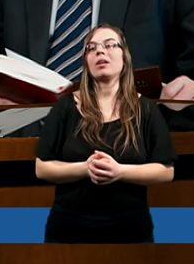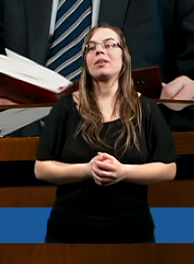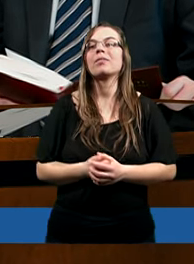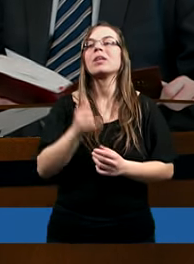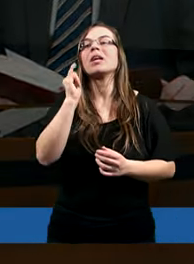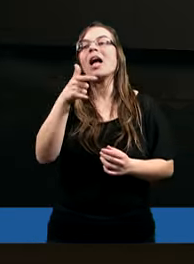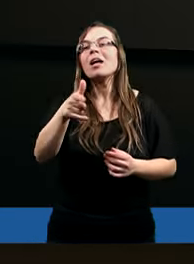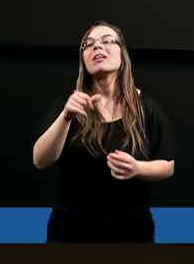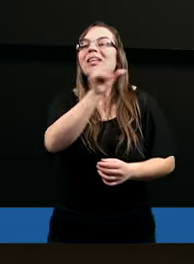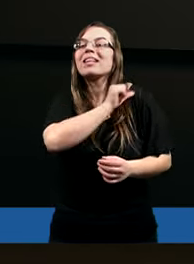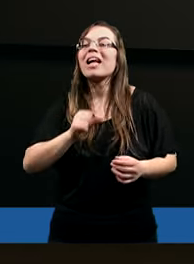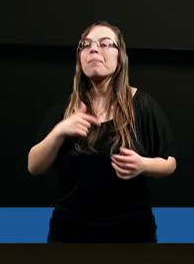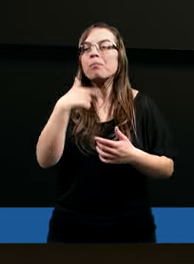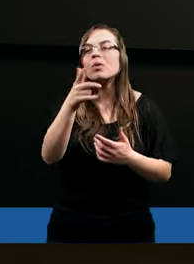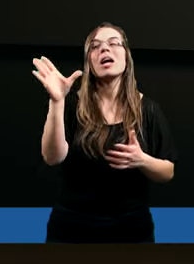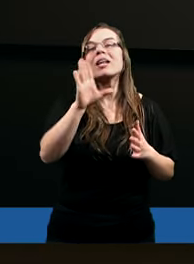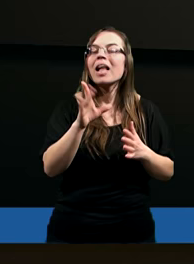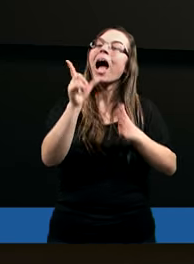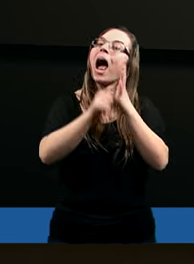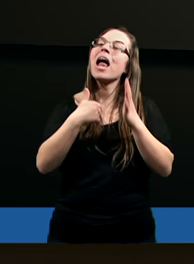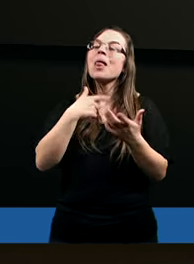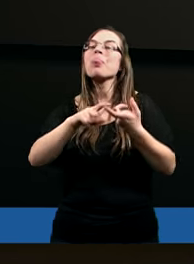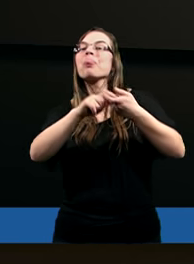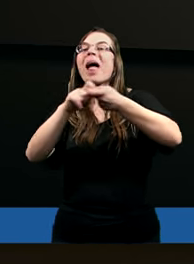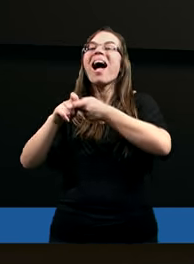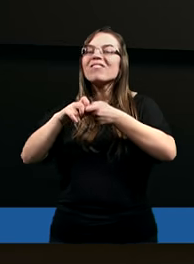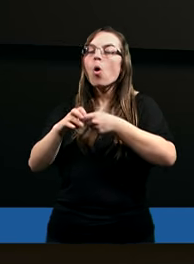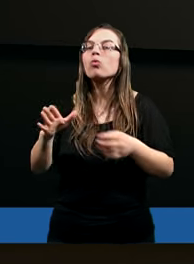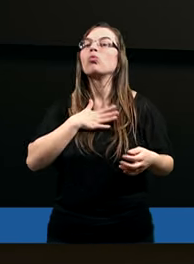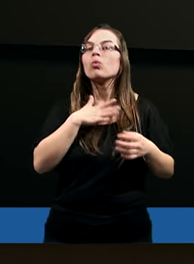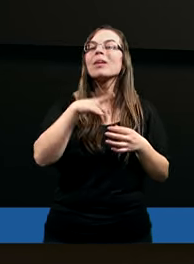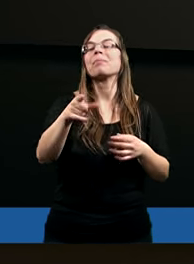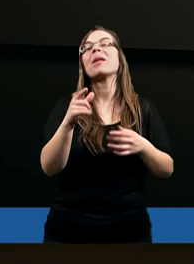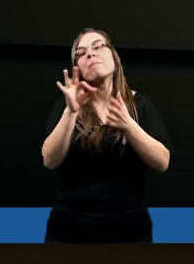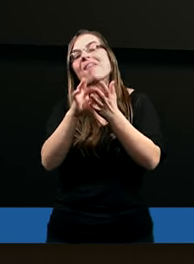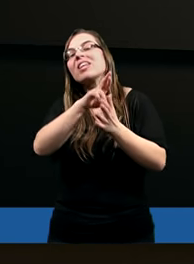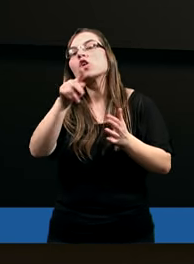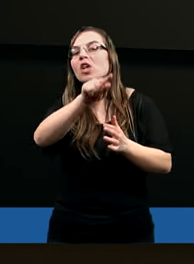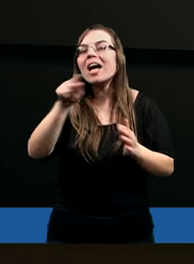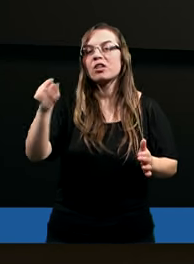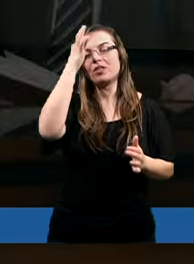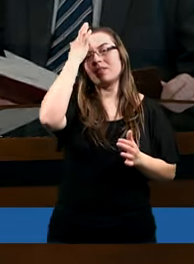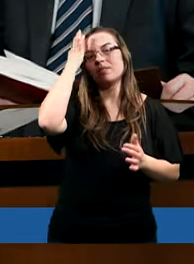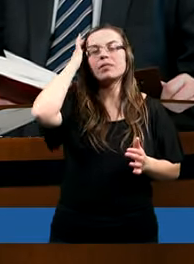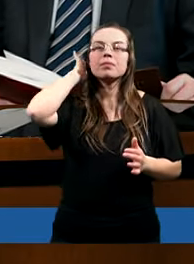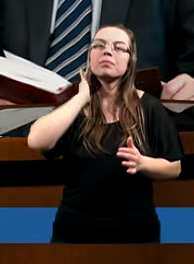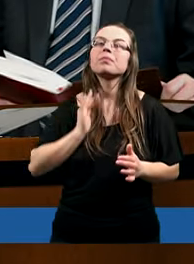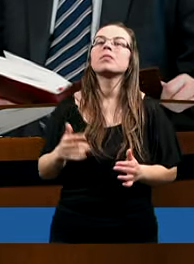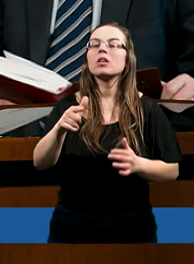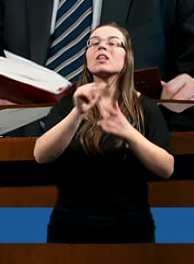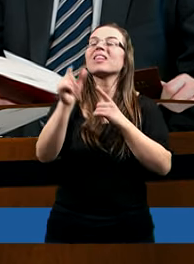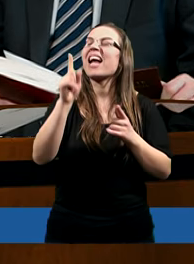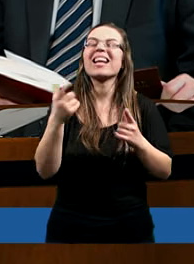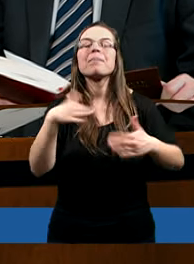Ja tego nie utożsamiam, tylko nawiązuję jakąś tam paralelą. My sobie często nie